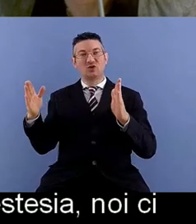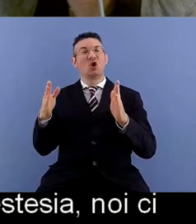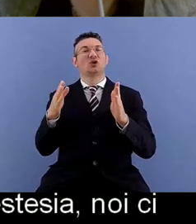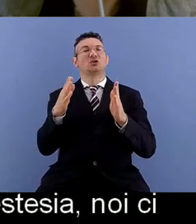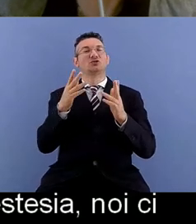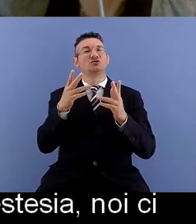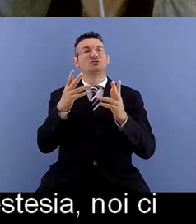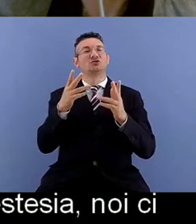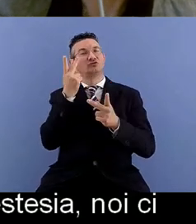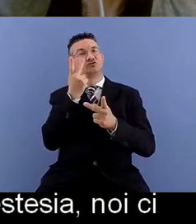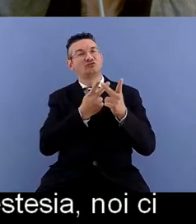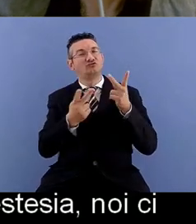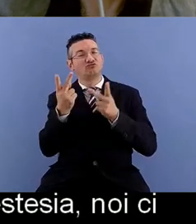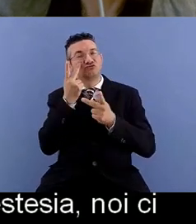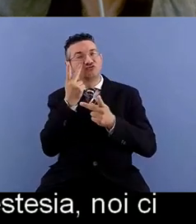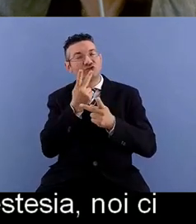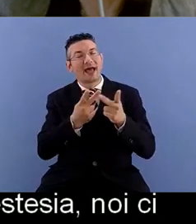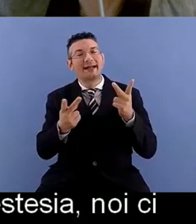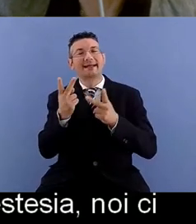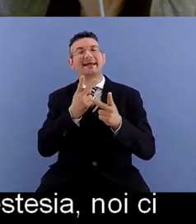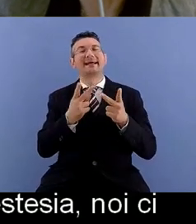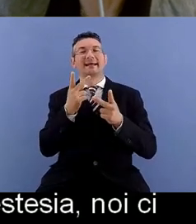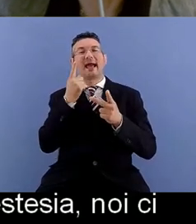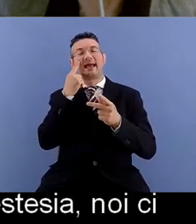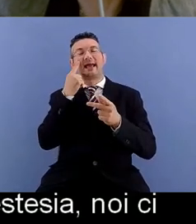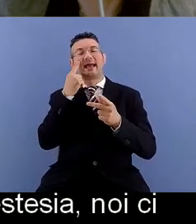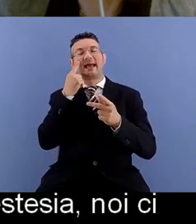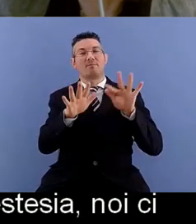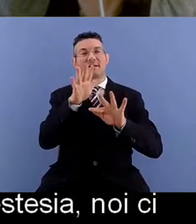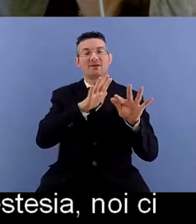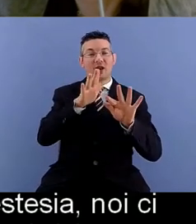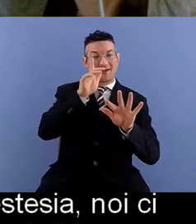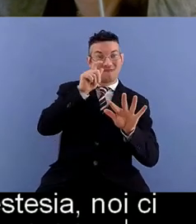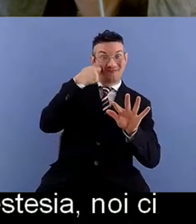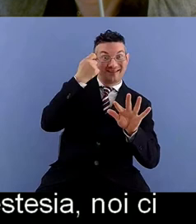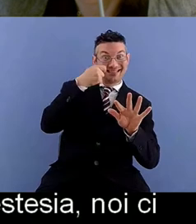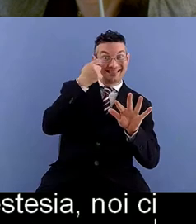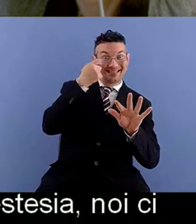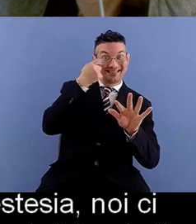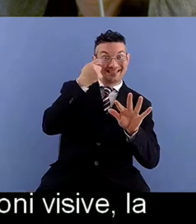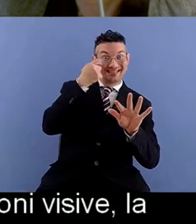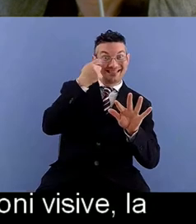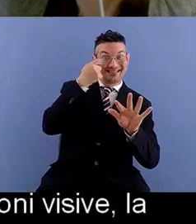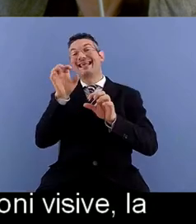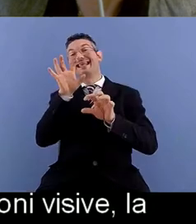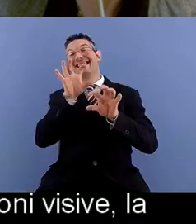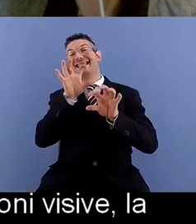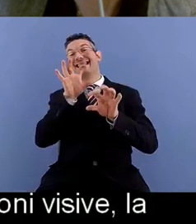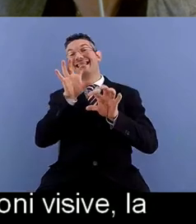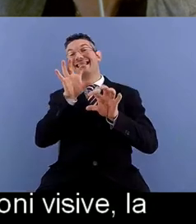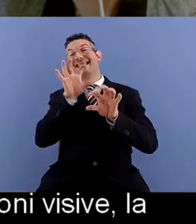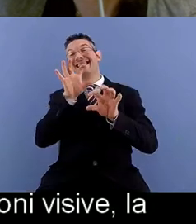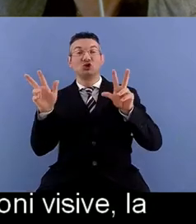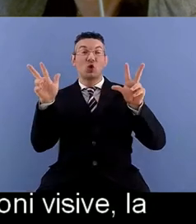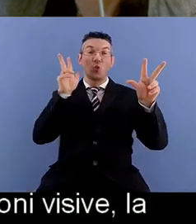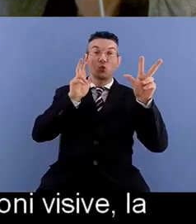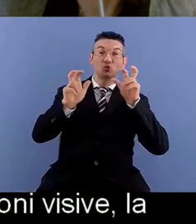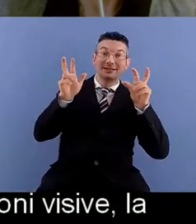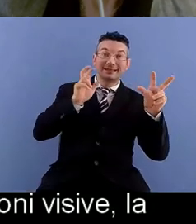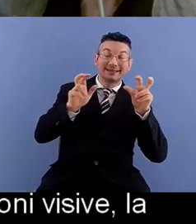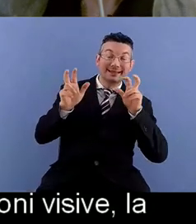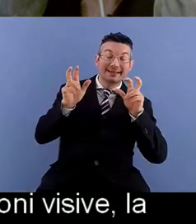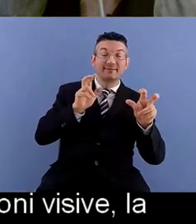fra informazioni quindi informazioni visive la tipografia e l'immagine fra informazioni uditive quindi il parlato i suoni la